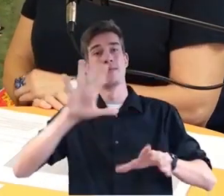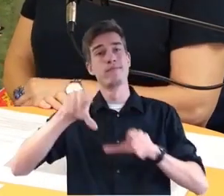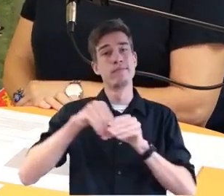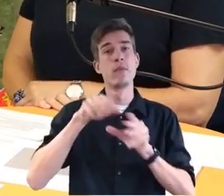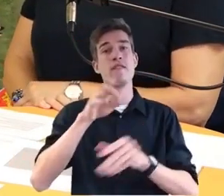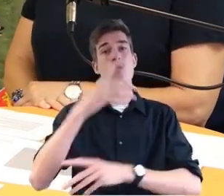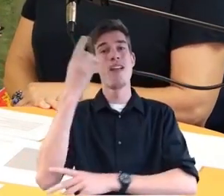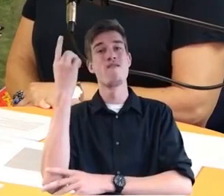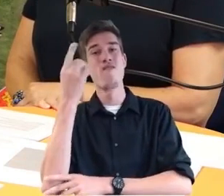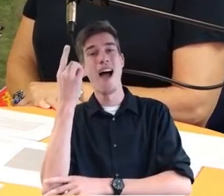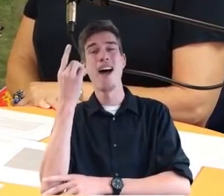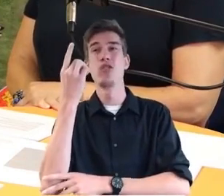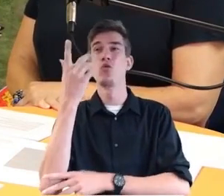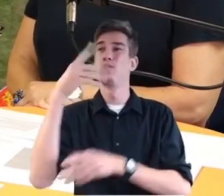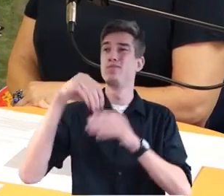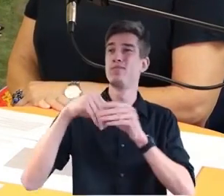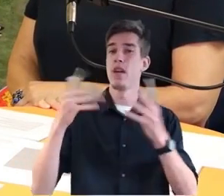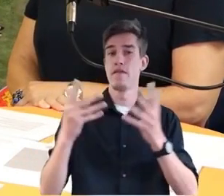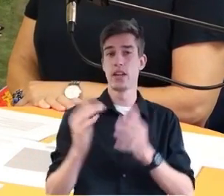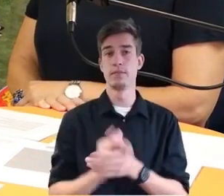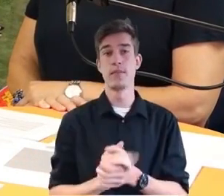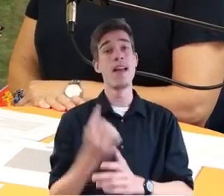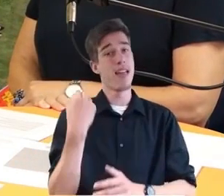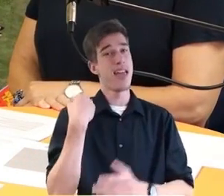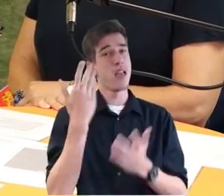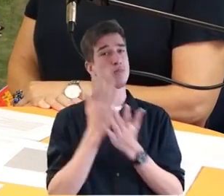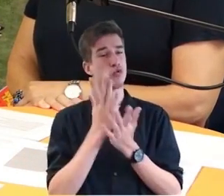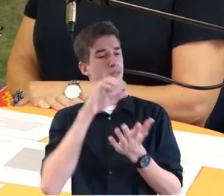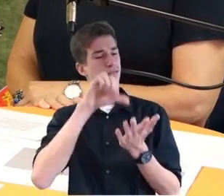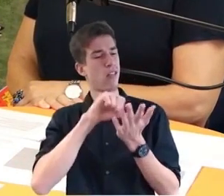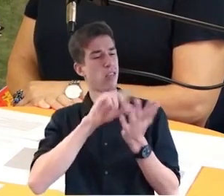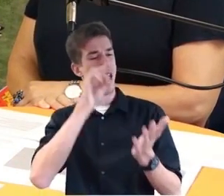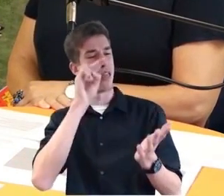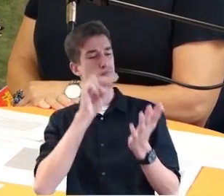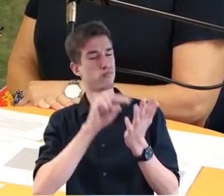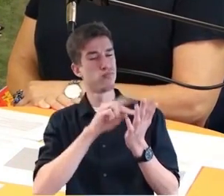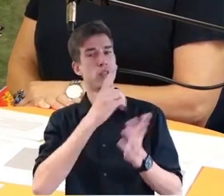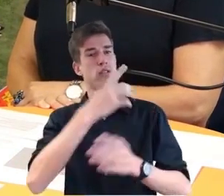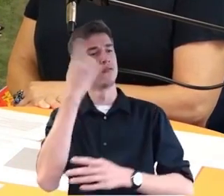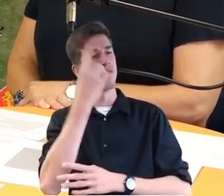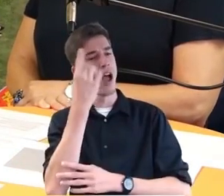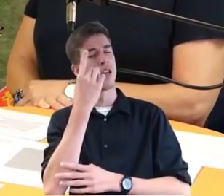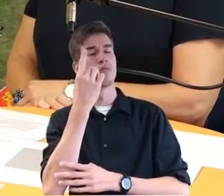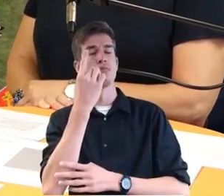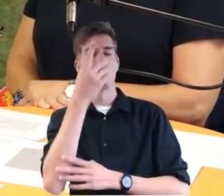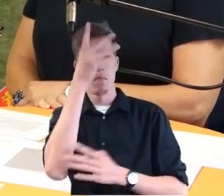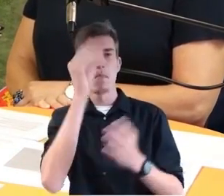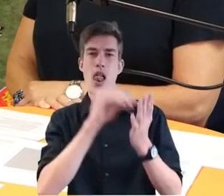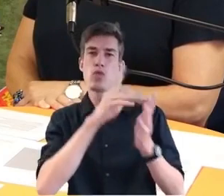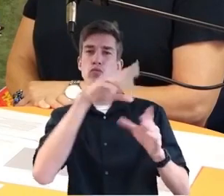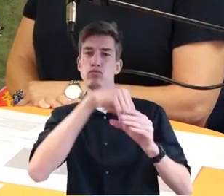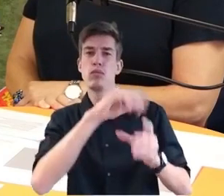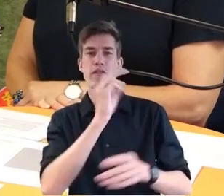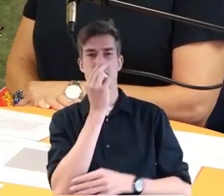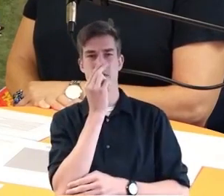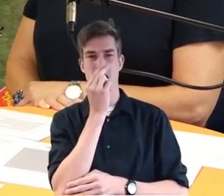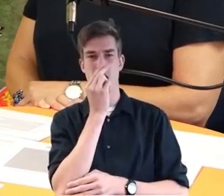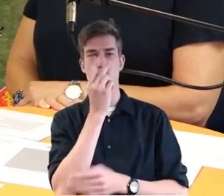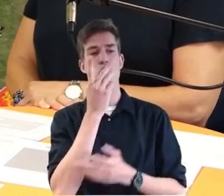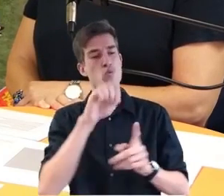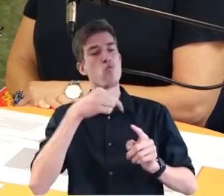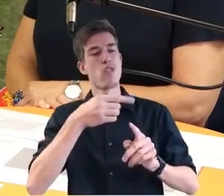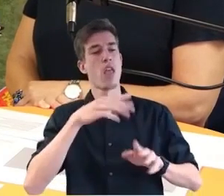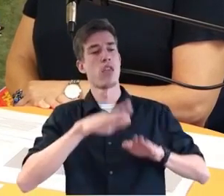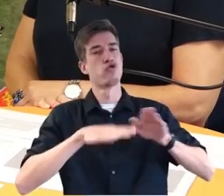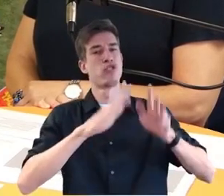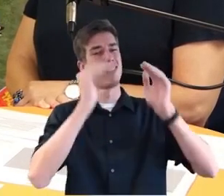Bevölkerung gehört. Genau, wir haben vorhin gerade den Blick in die Warnzentrale geworfen, haben uns dort angeguckt, wie eine Warnmeldung entsteht und was die Kollegen dann in einzelnen Schritten